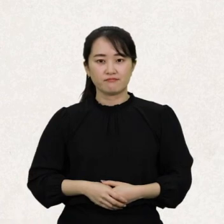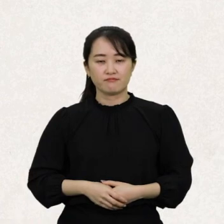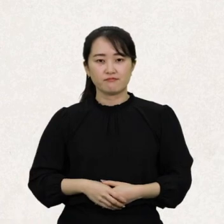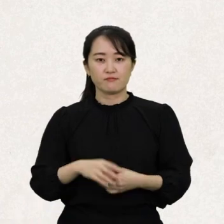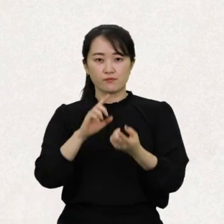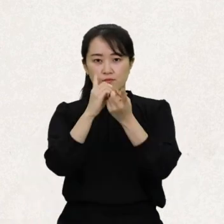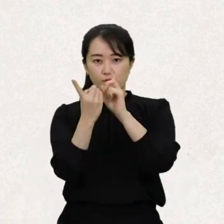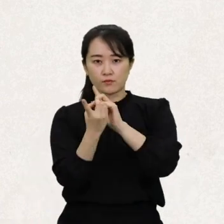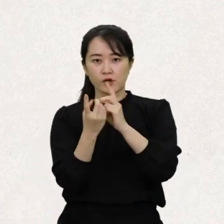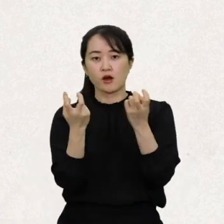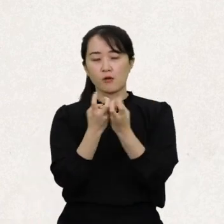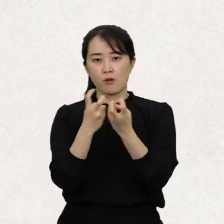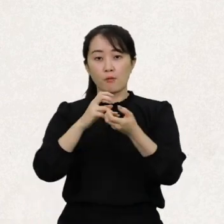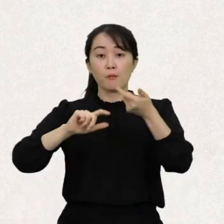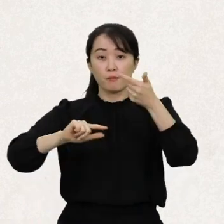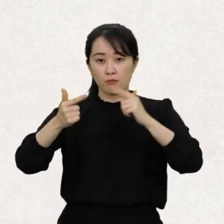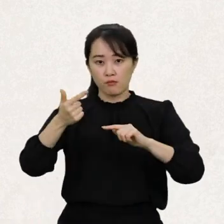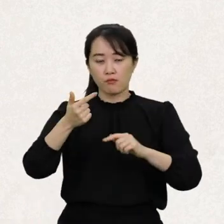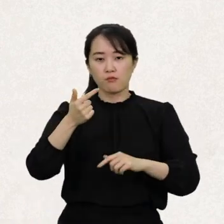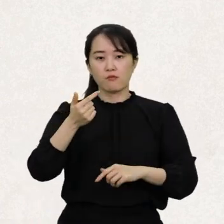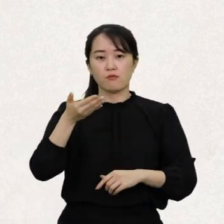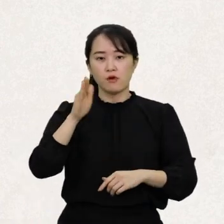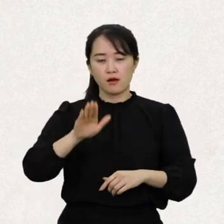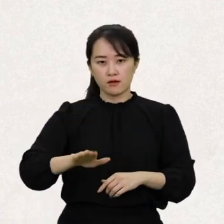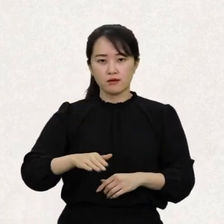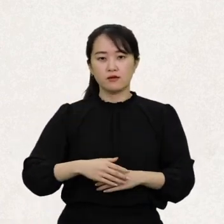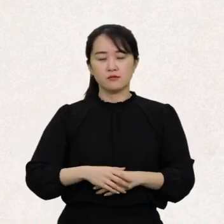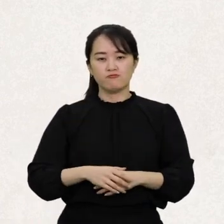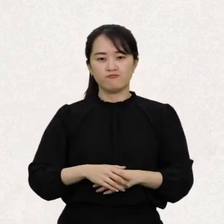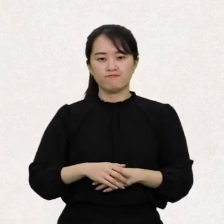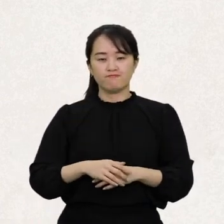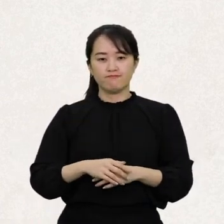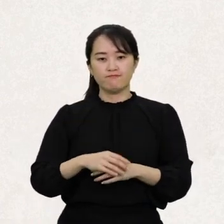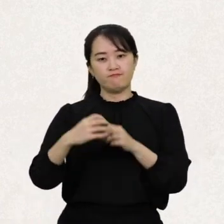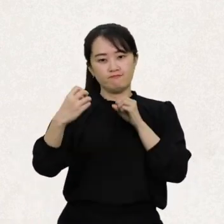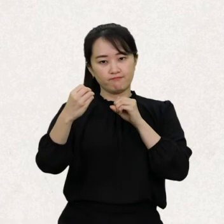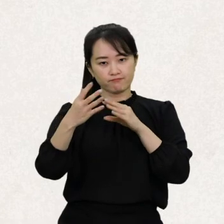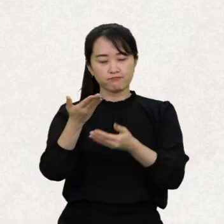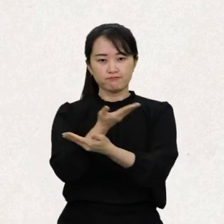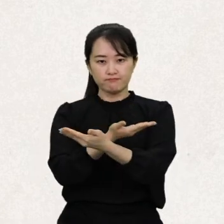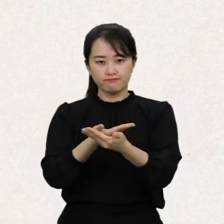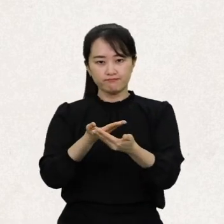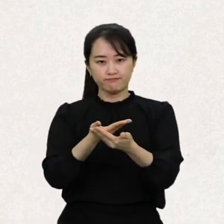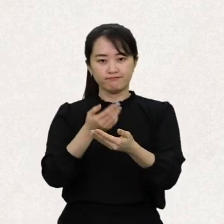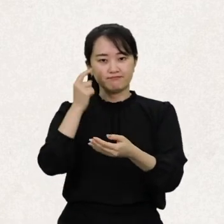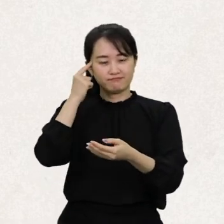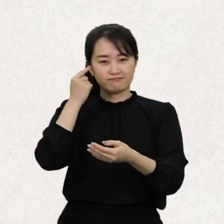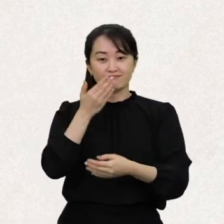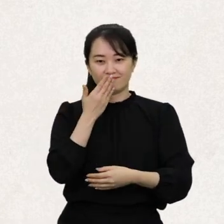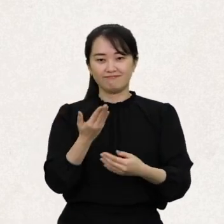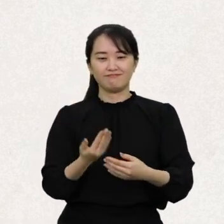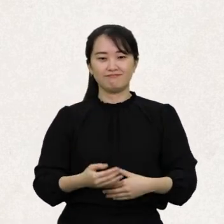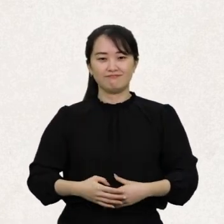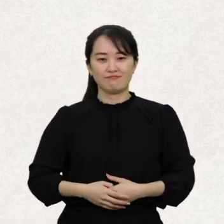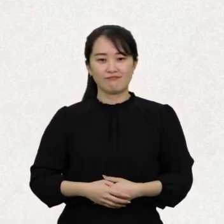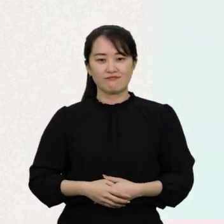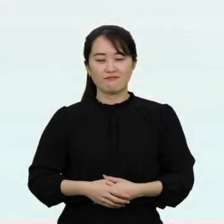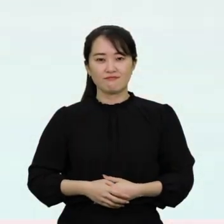서로 수단은 다를 수 있지만 하나의 이야기를 서로 나누고 그 뜻을 공유하는 건 가능하니까요.